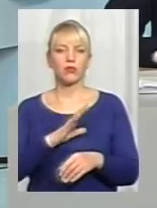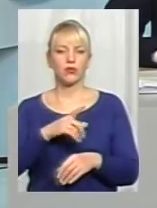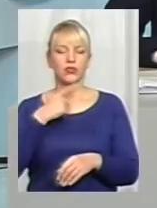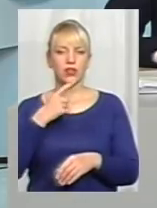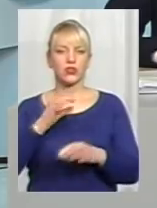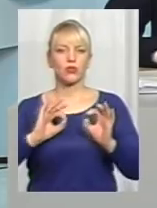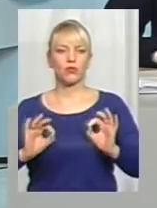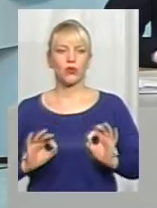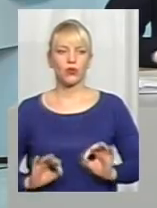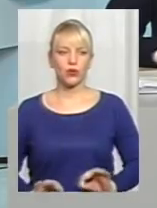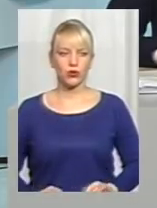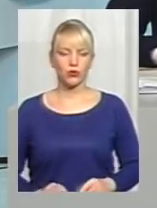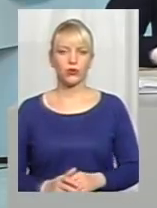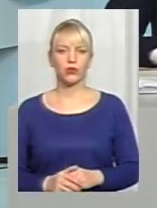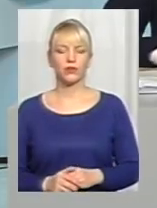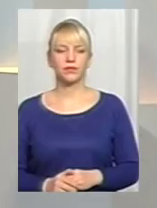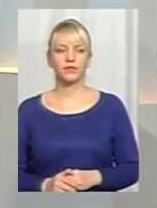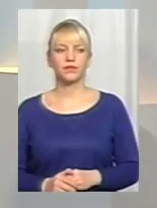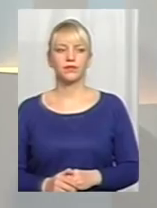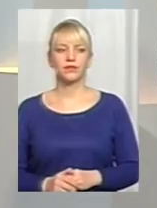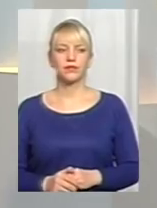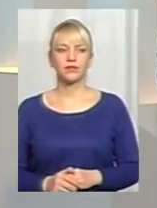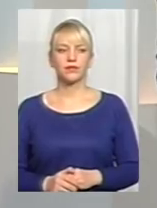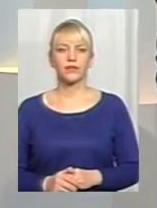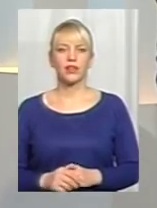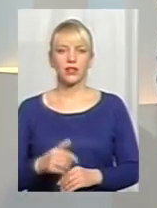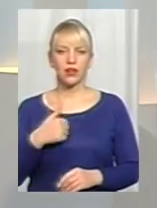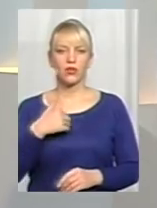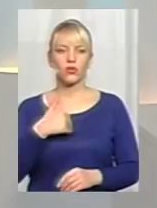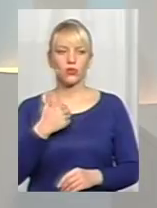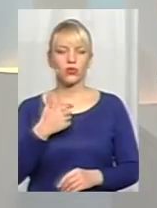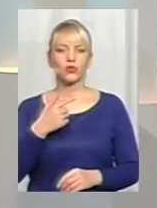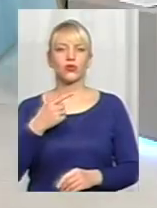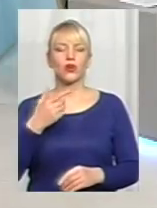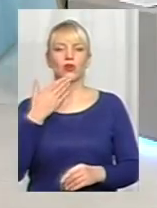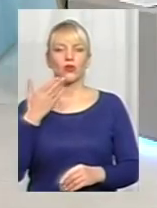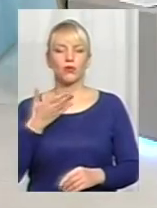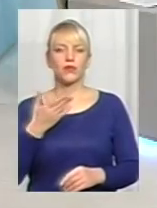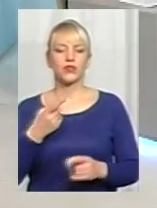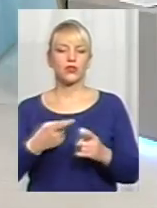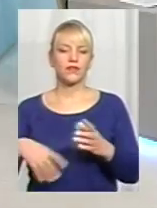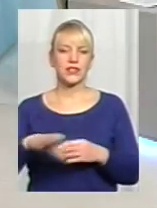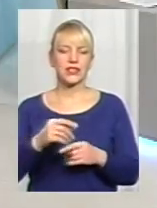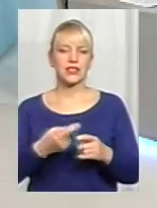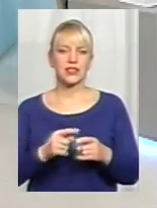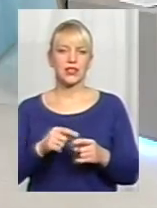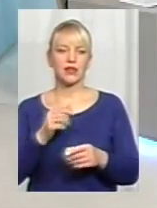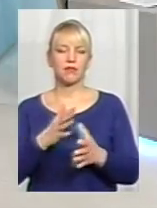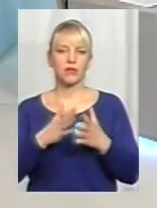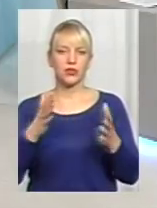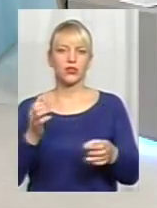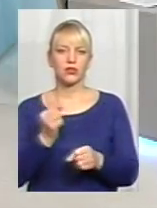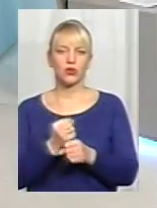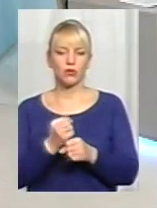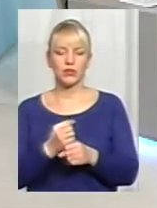прокуратурою, працівниками прокуратури. Я хочу доповісти, що в більшості це все робиться цими засудженнями для того, щоб